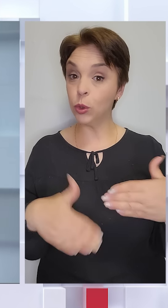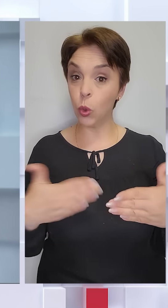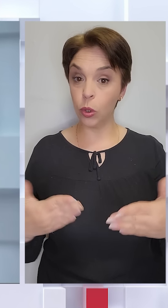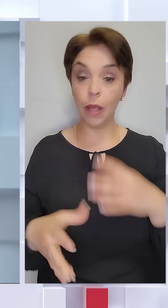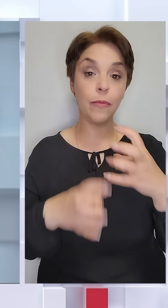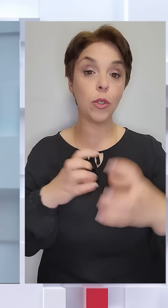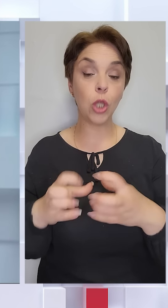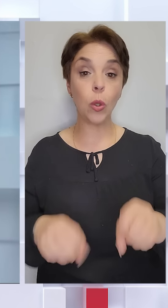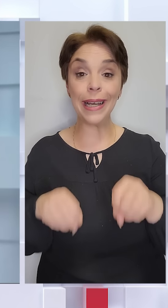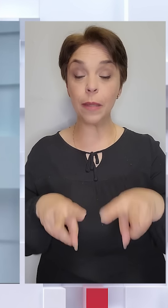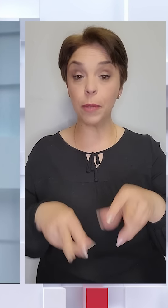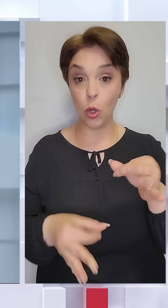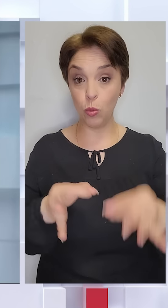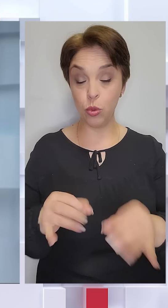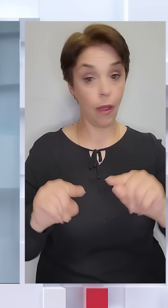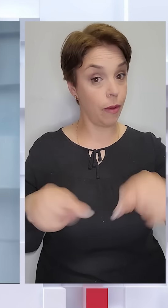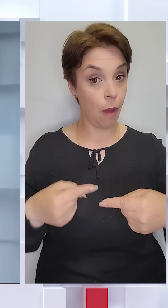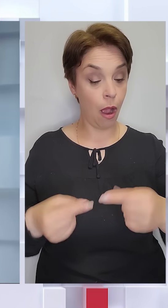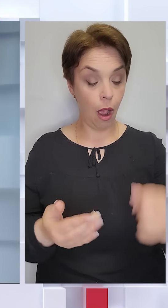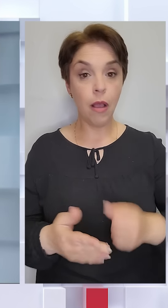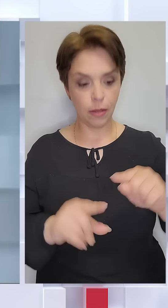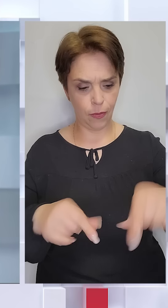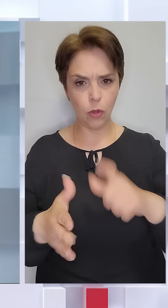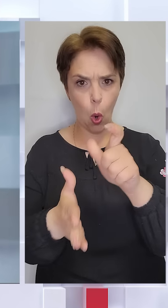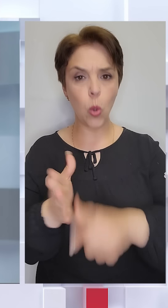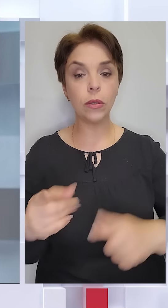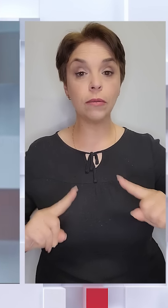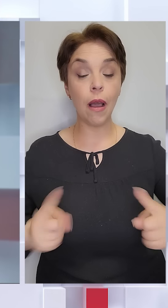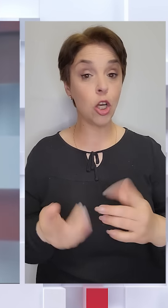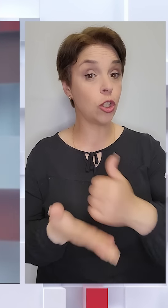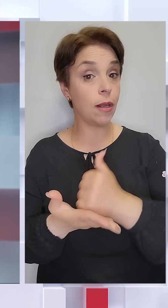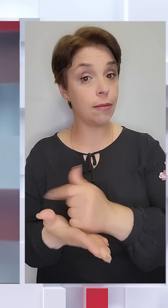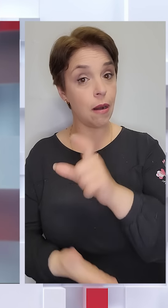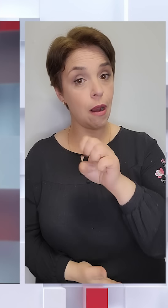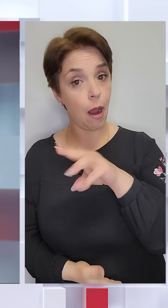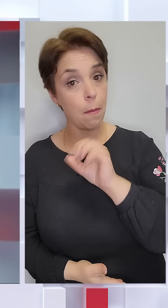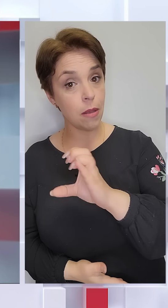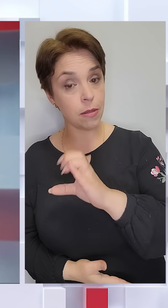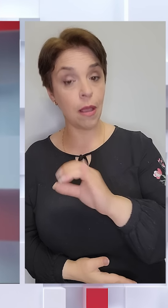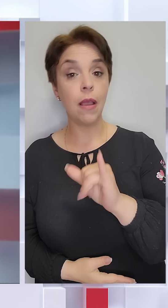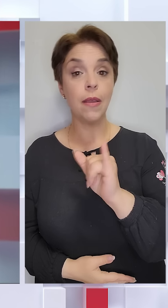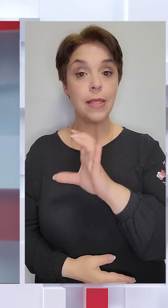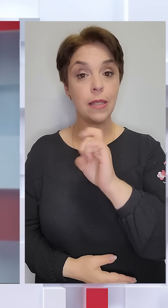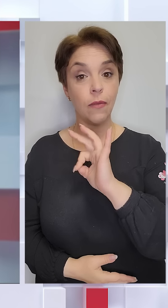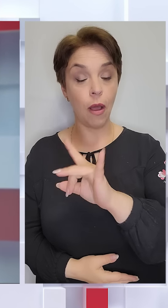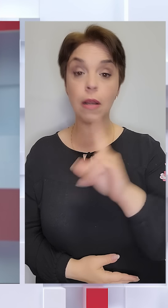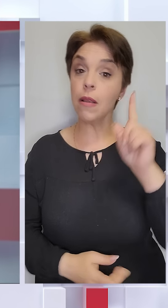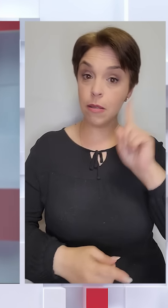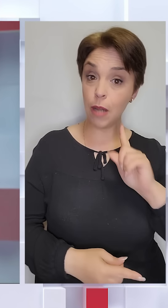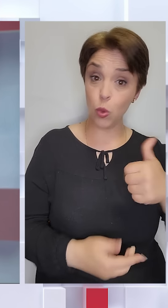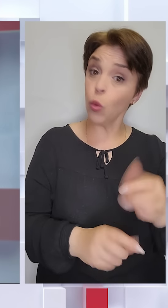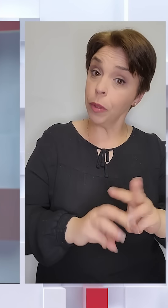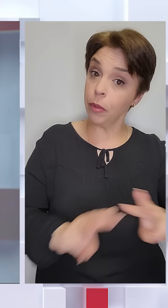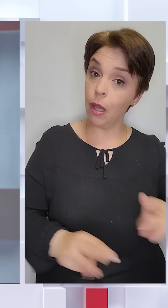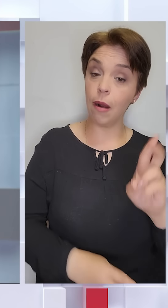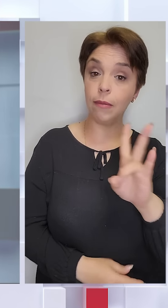міжнародному кримінальному суді вимагають видати ордери на арешт і лідера Хамасу, як і Сінвара, і ізраїльського прем'єра